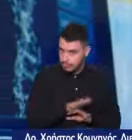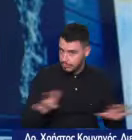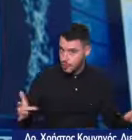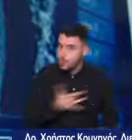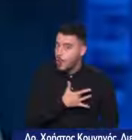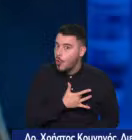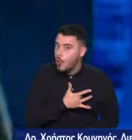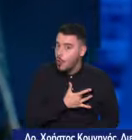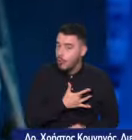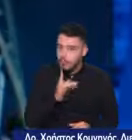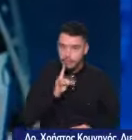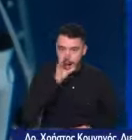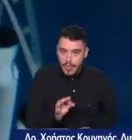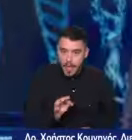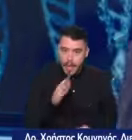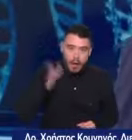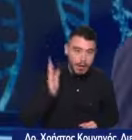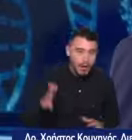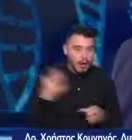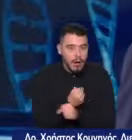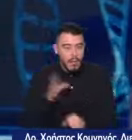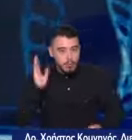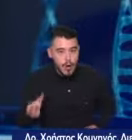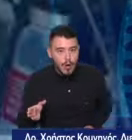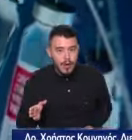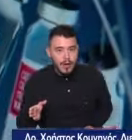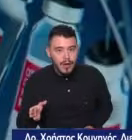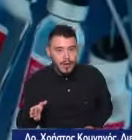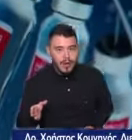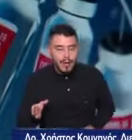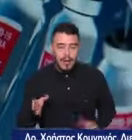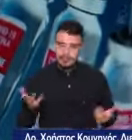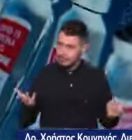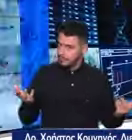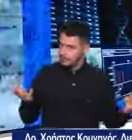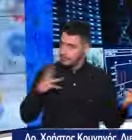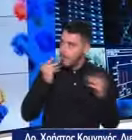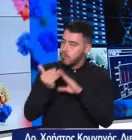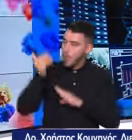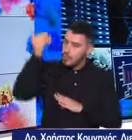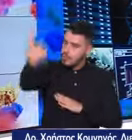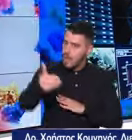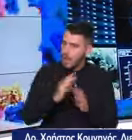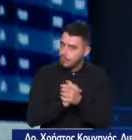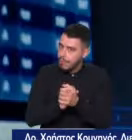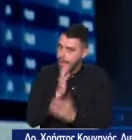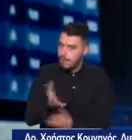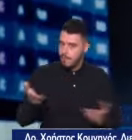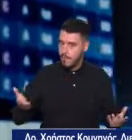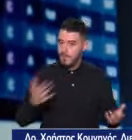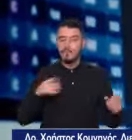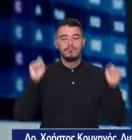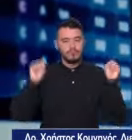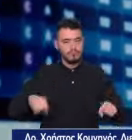λες, οκ. Πραγματικά έχουμε εξελιχθεί... Δηλαδή, μην το λέμε και φυσιολογικά, γιατί δεν είναι απλό. Πραγματικά έχουμε εξελιχθεί τόσο